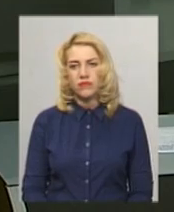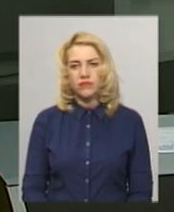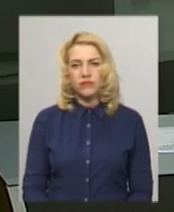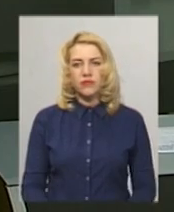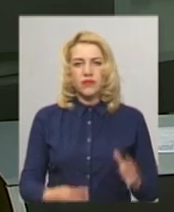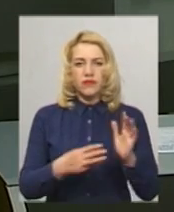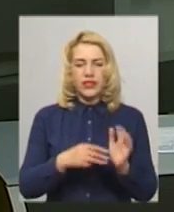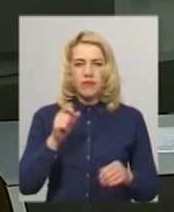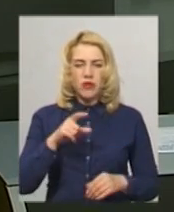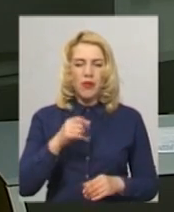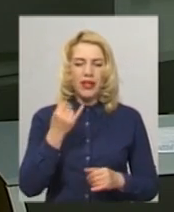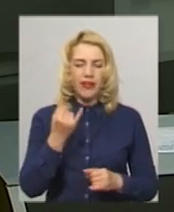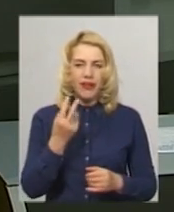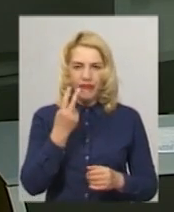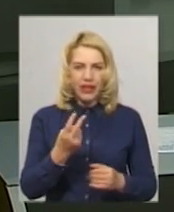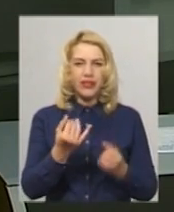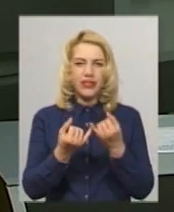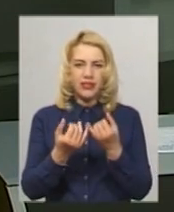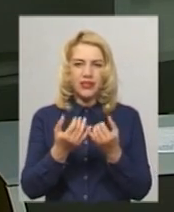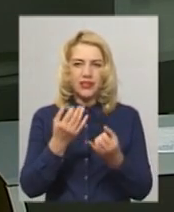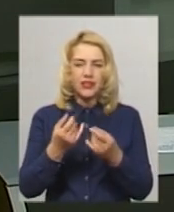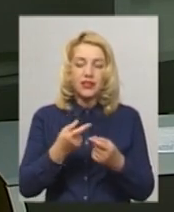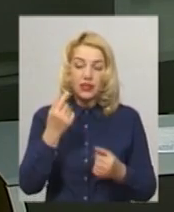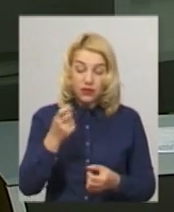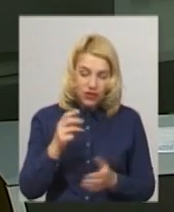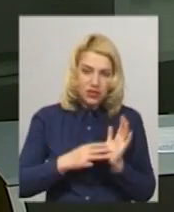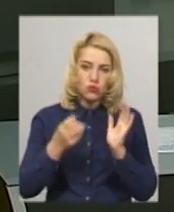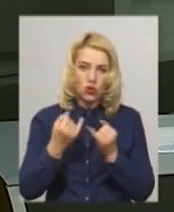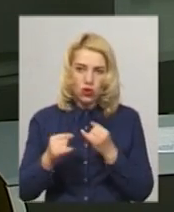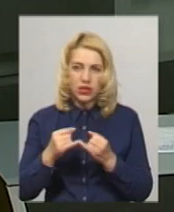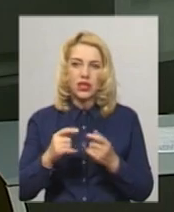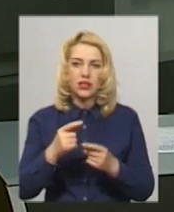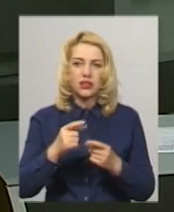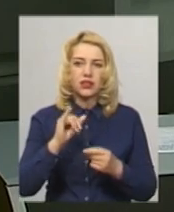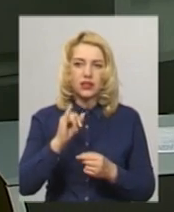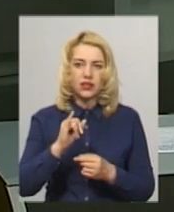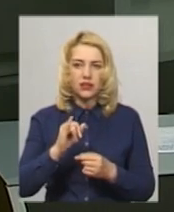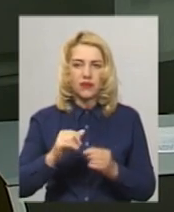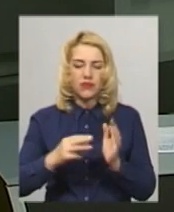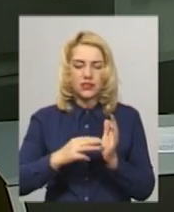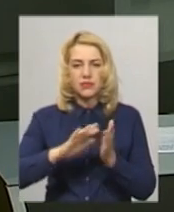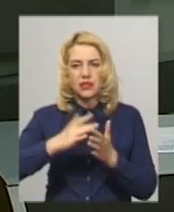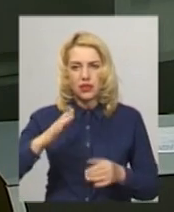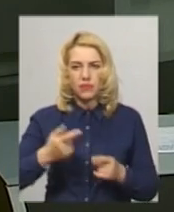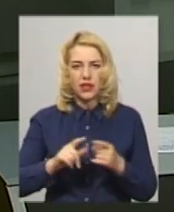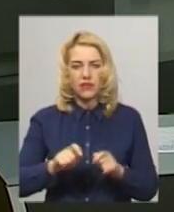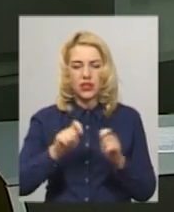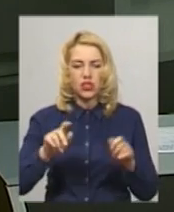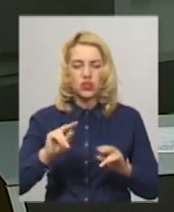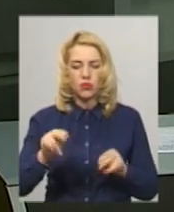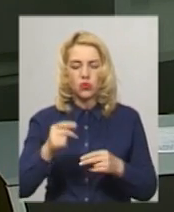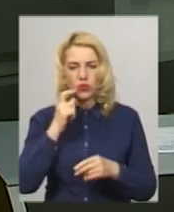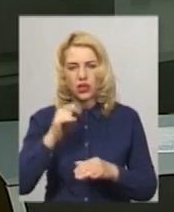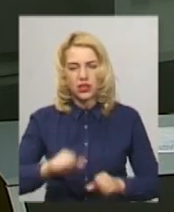Вісім золотих, дві срібні та дев'ять бронзових медалей здобули спортсмени з Хмельниччини на відкритому чемпіонаті України з висловання